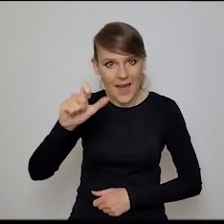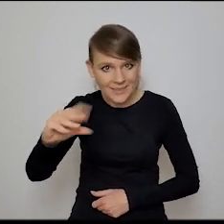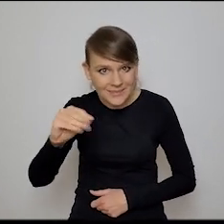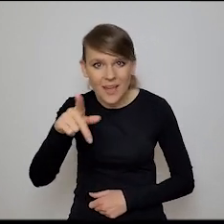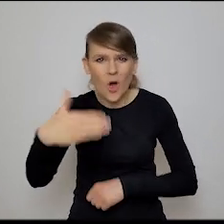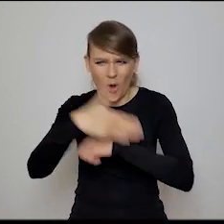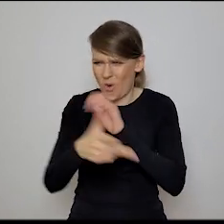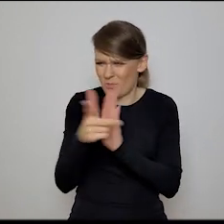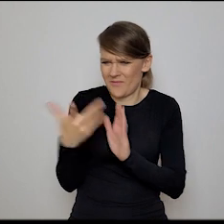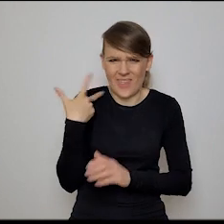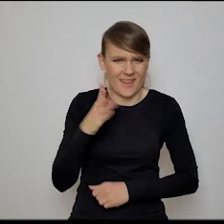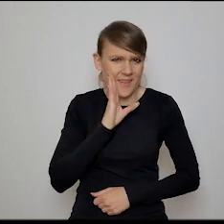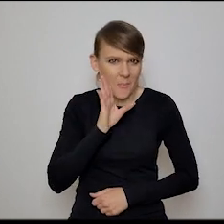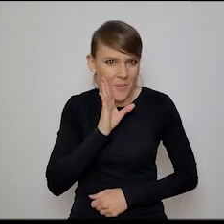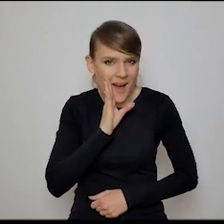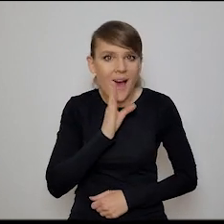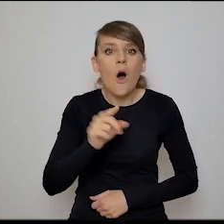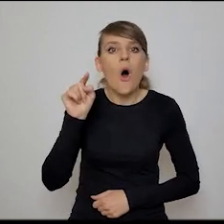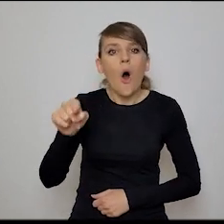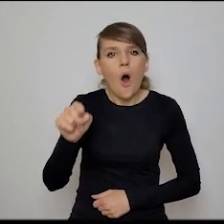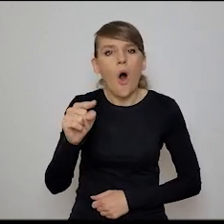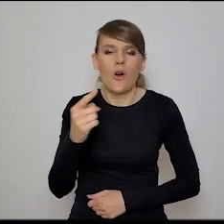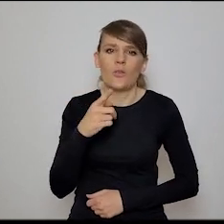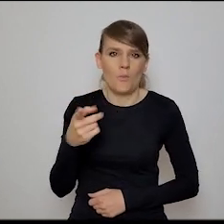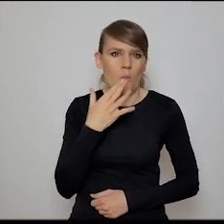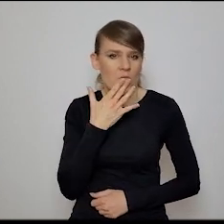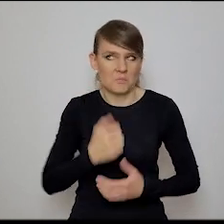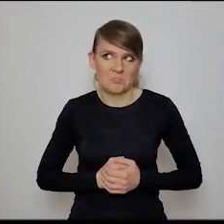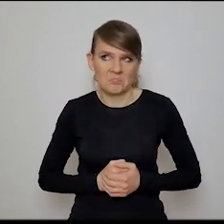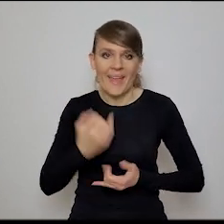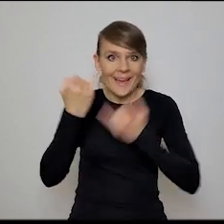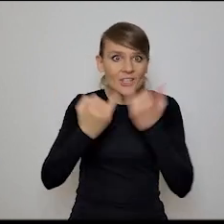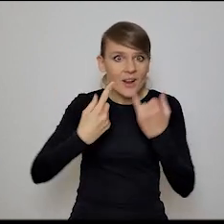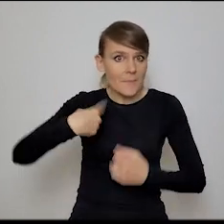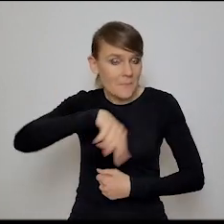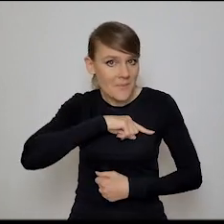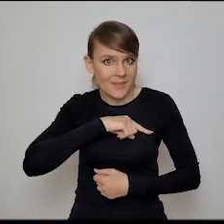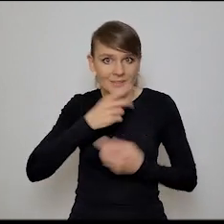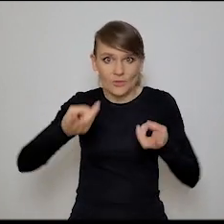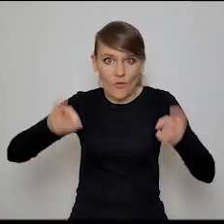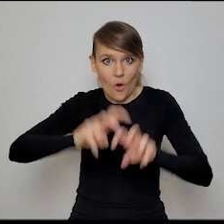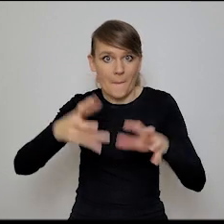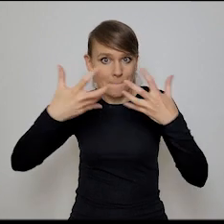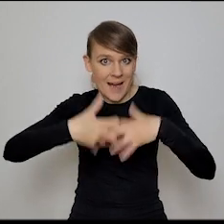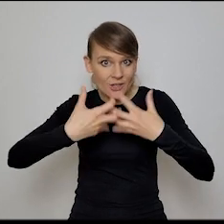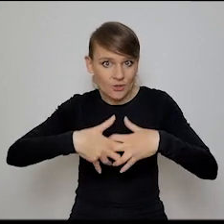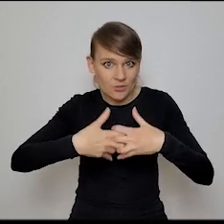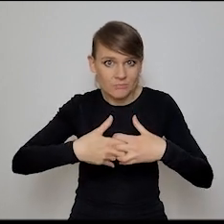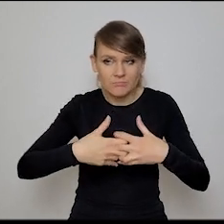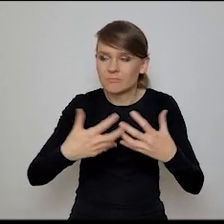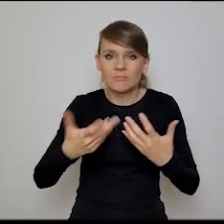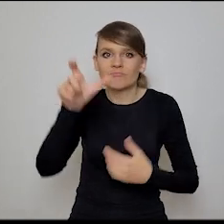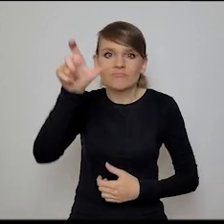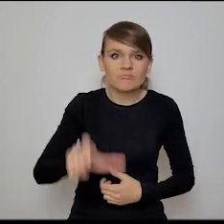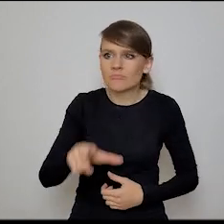XVIII wieku, zdaj się. Chodzi o to, że on spekuluje tak. Jeżeli stworzymy, pomyślimy, czy stworzymy maszynę, istotę,